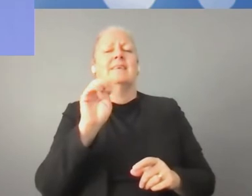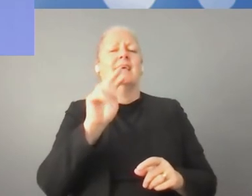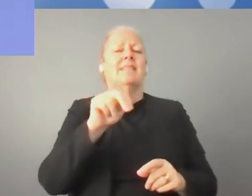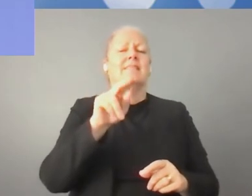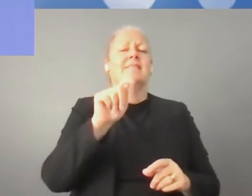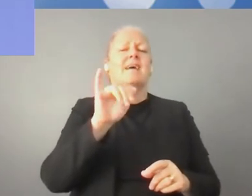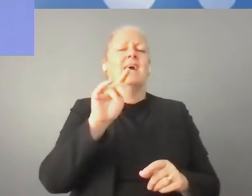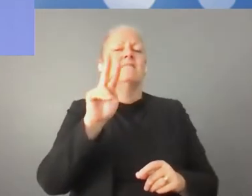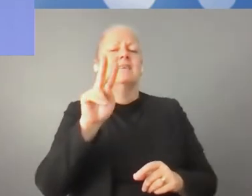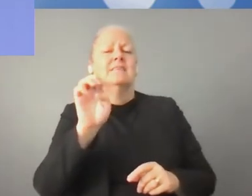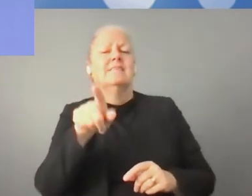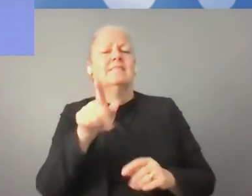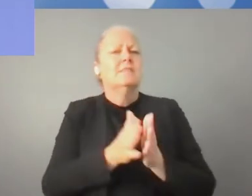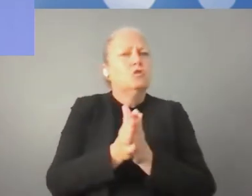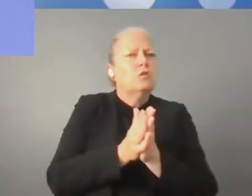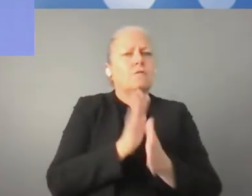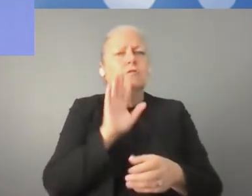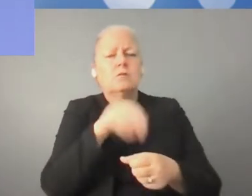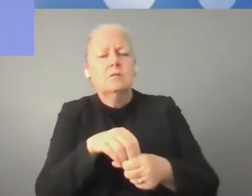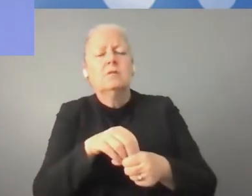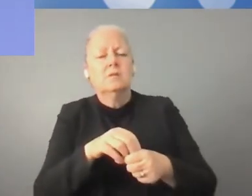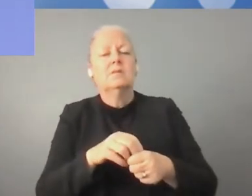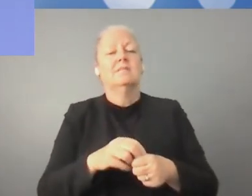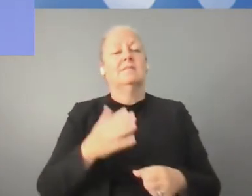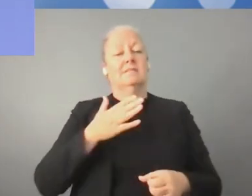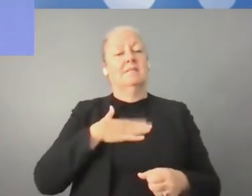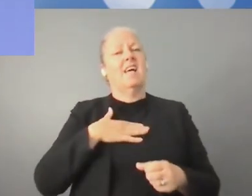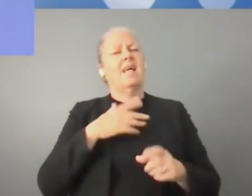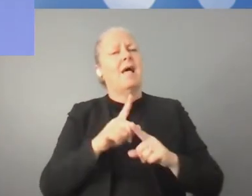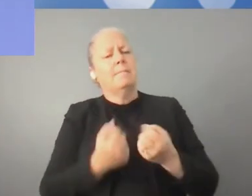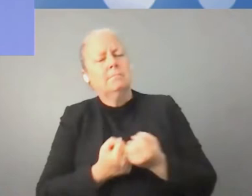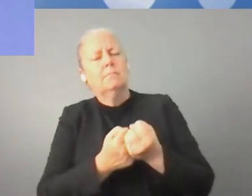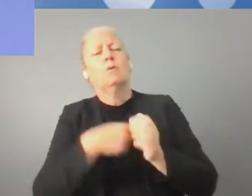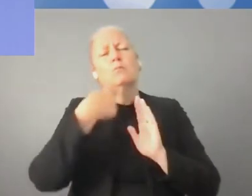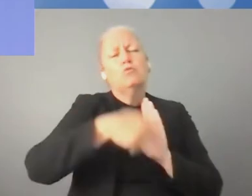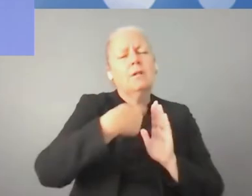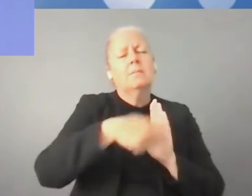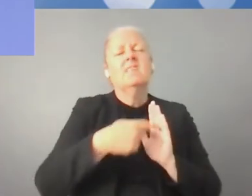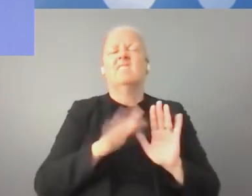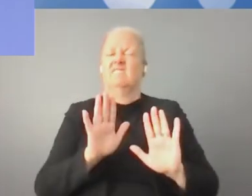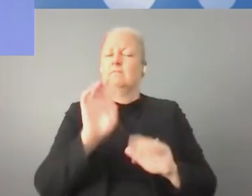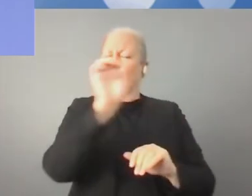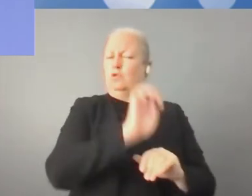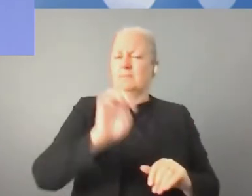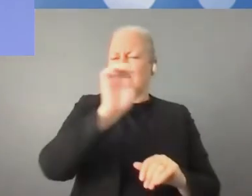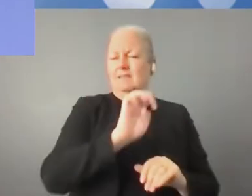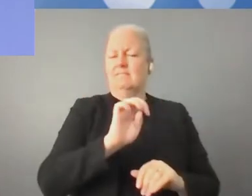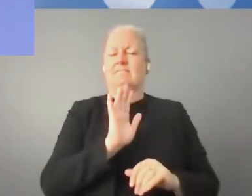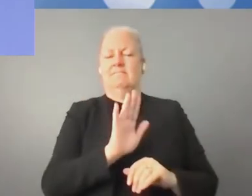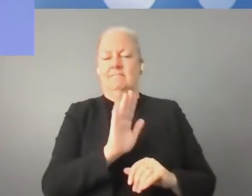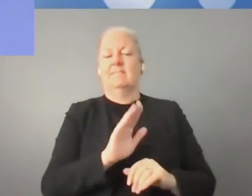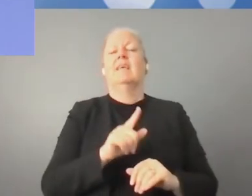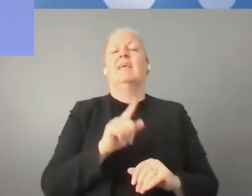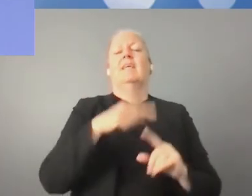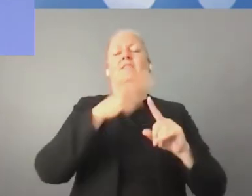możliwości bezpośrednich zachęt finansowych. To, co my robimy w tej chwili na Łotwie, właściwie można